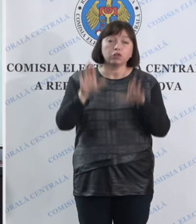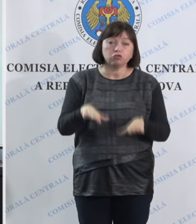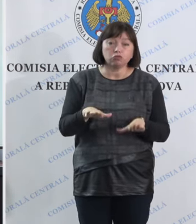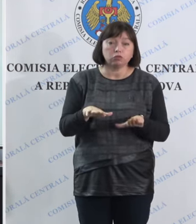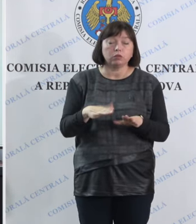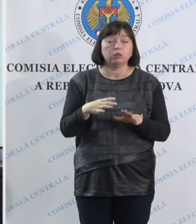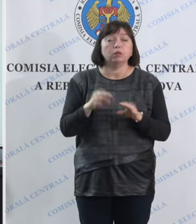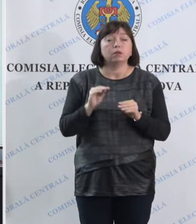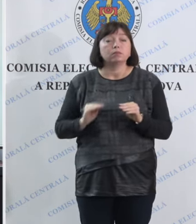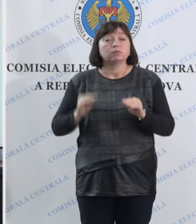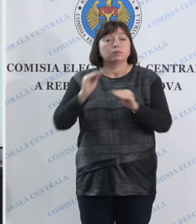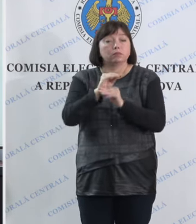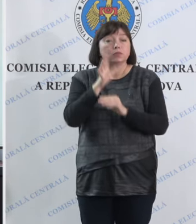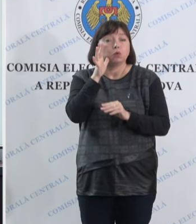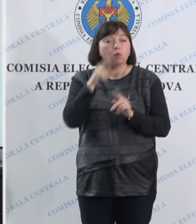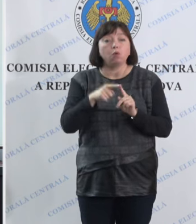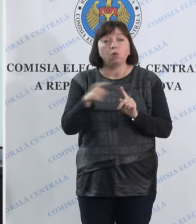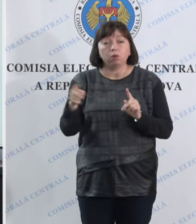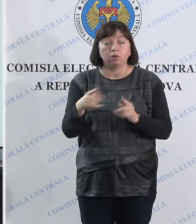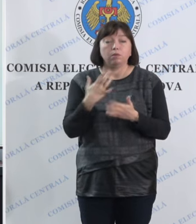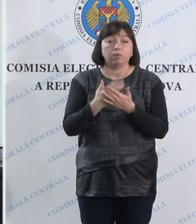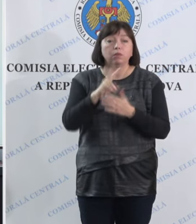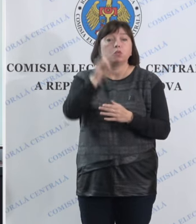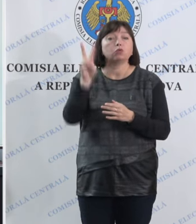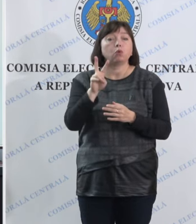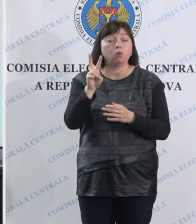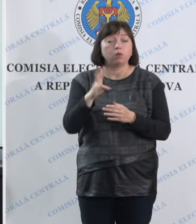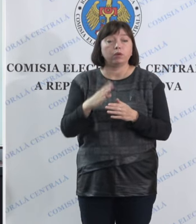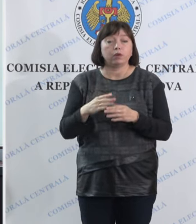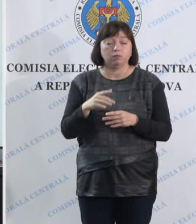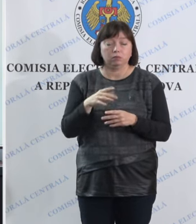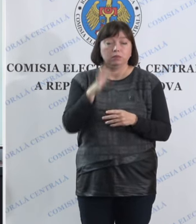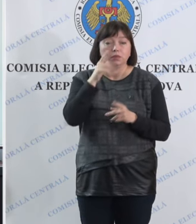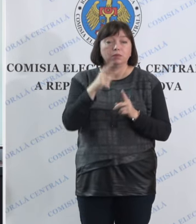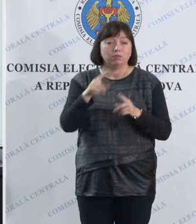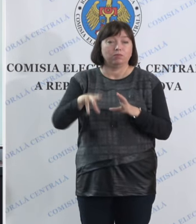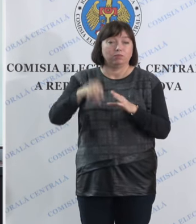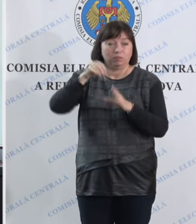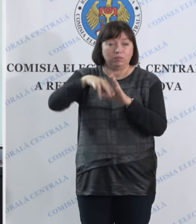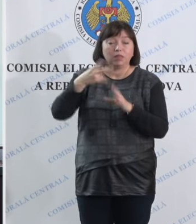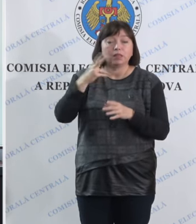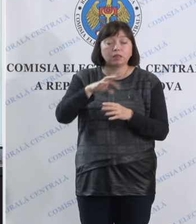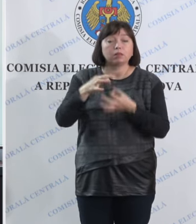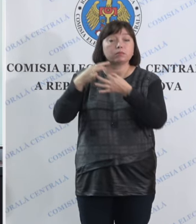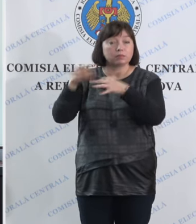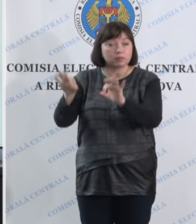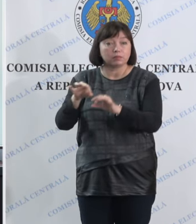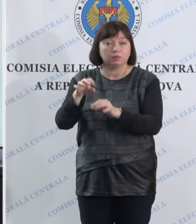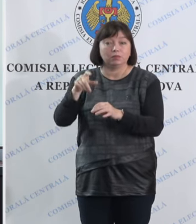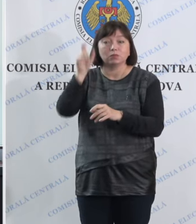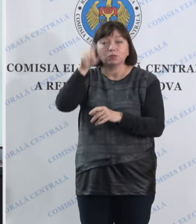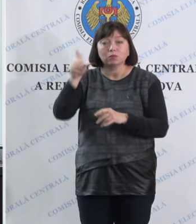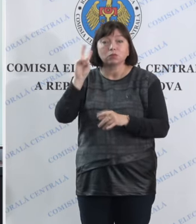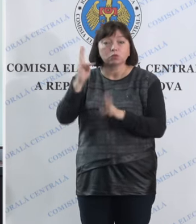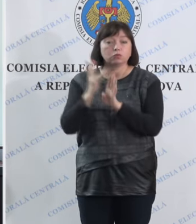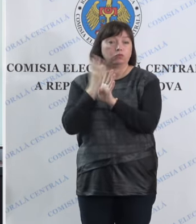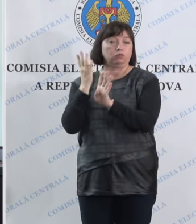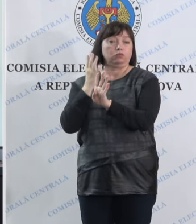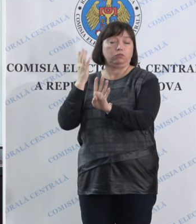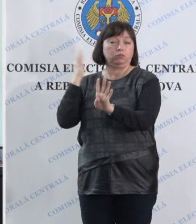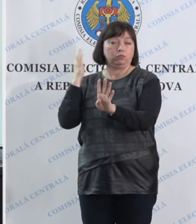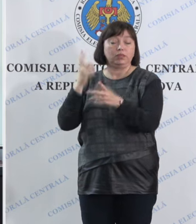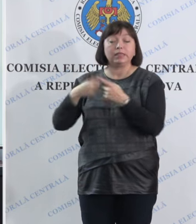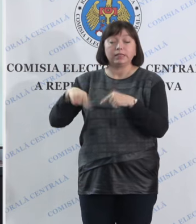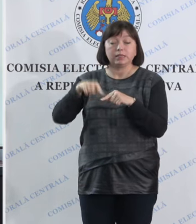asupra prelungirii cu cel mult două ore termenul votării pentru a le permite alegătorilor care stau la rând